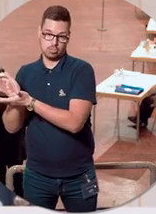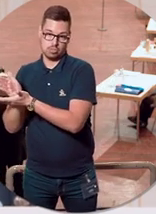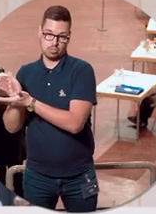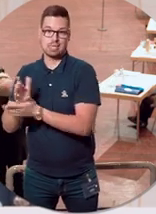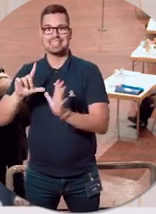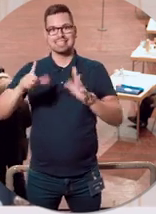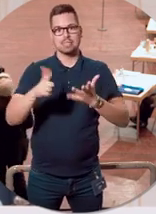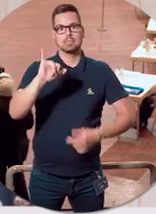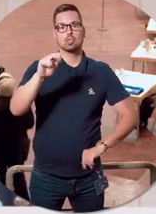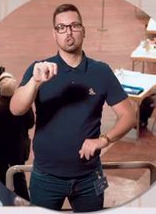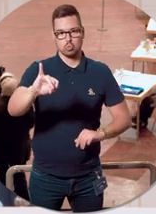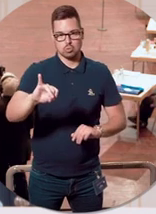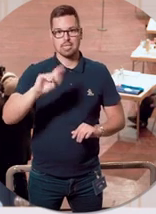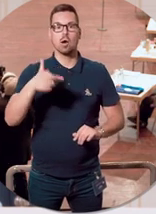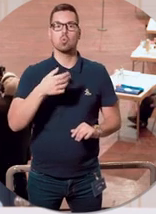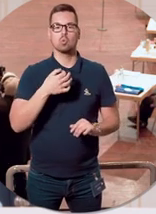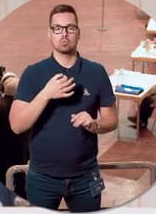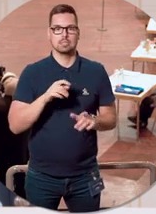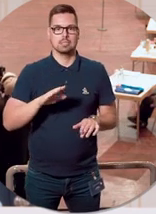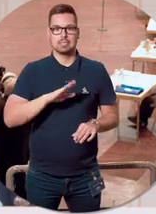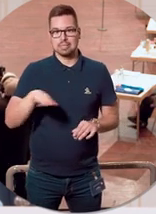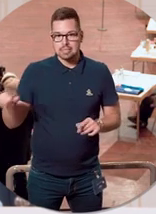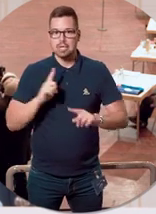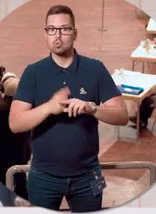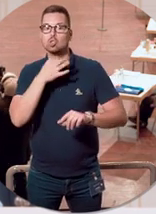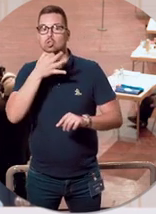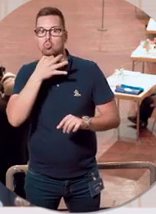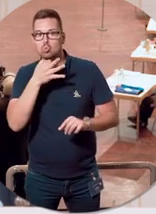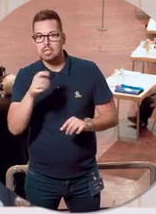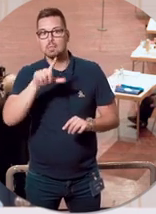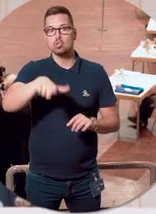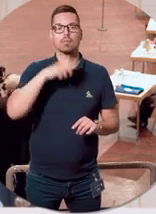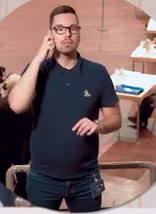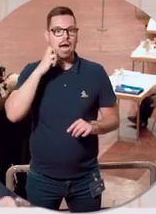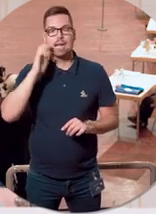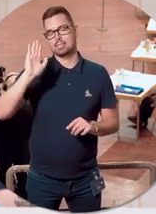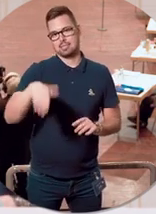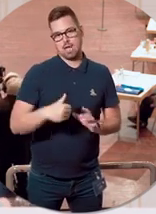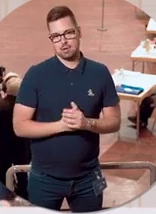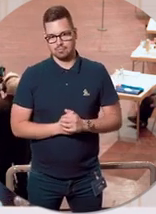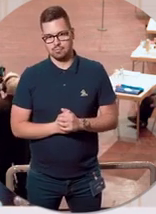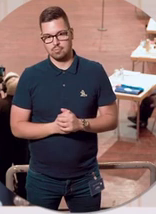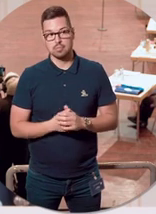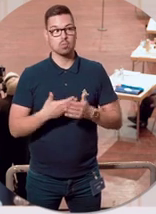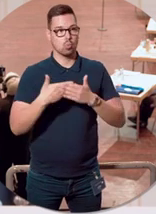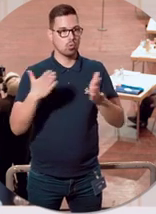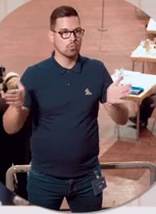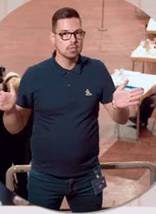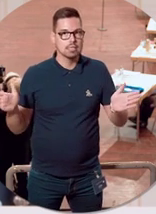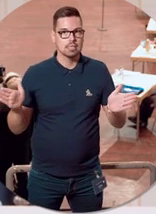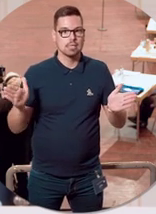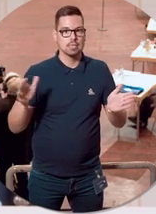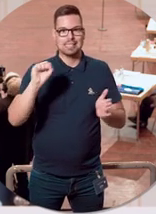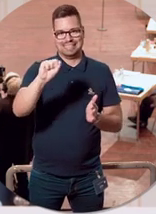Juni können sich nun eben Kinder und Jugendliche ab zwölf Jahren um einen Impftermin bemühen. Bis zum offiziellen Vorliegen einer